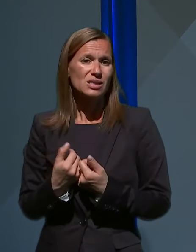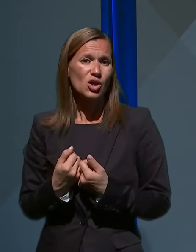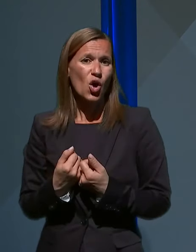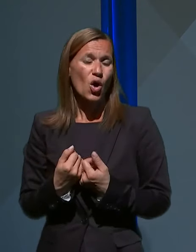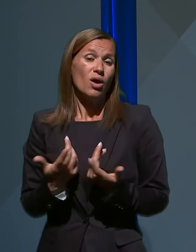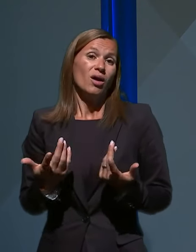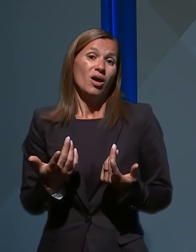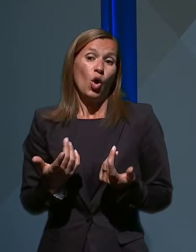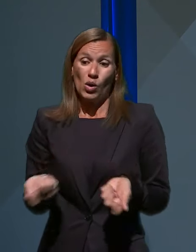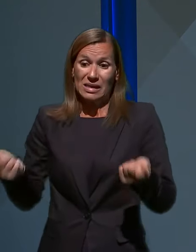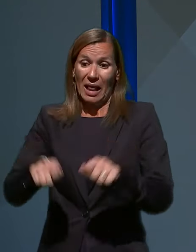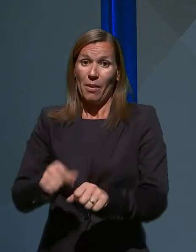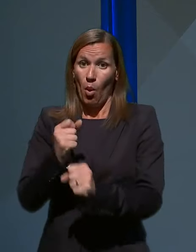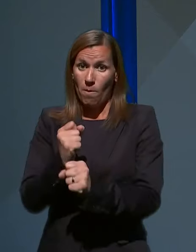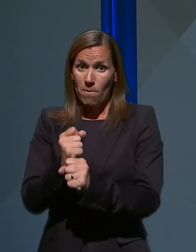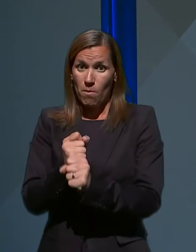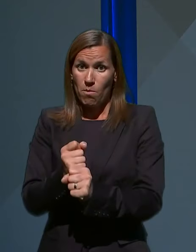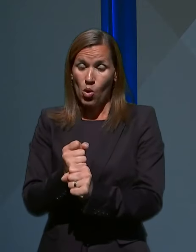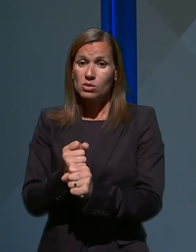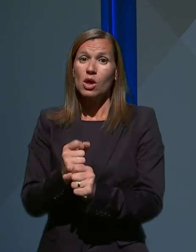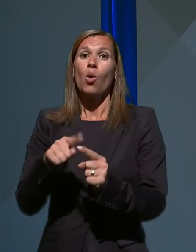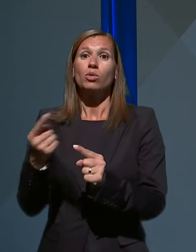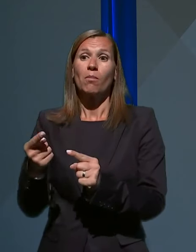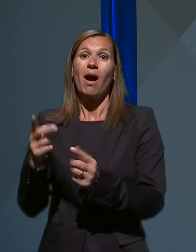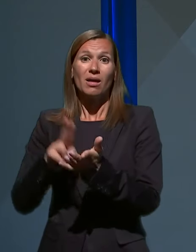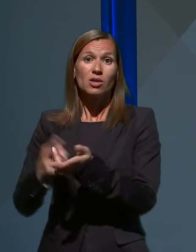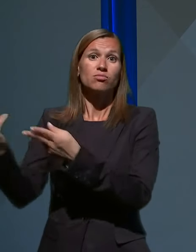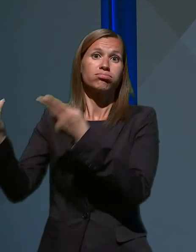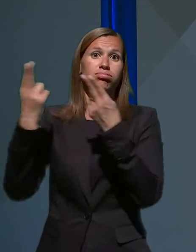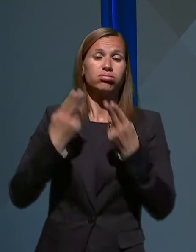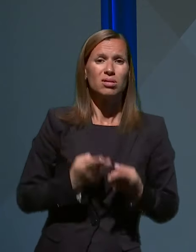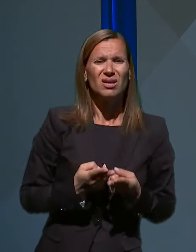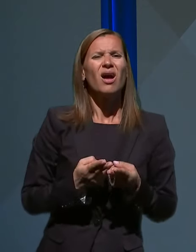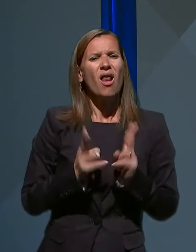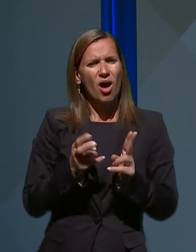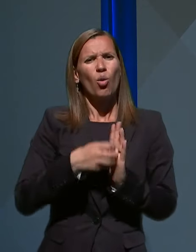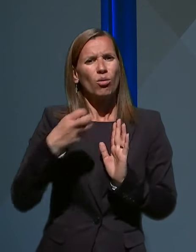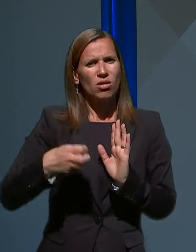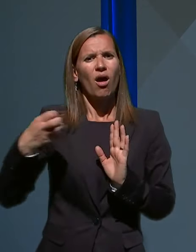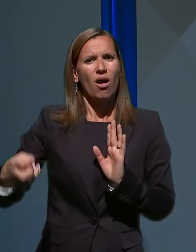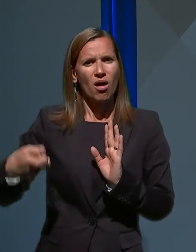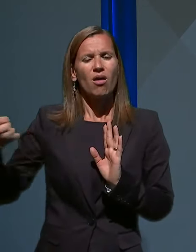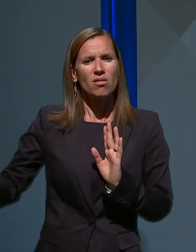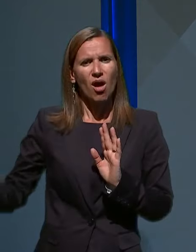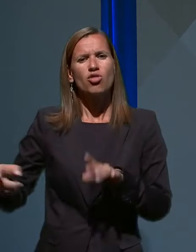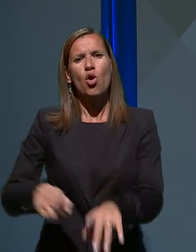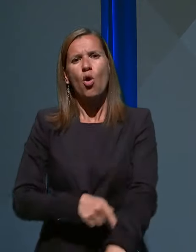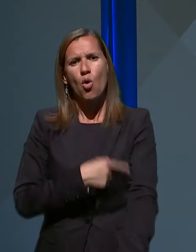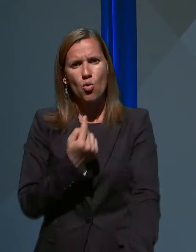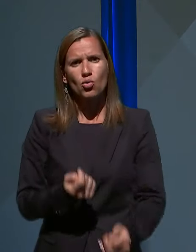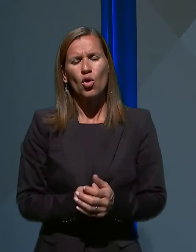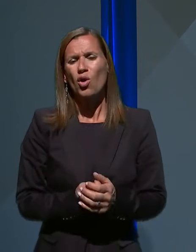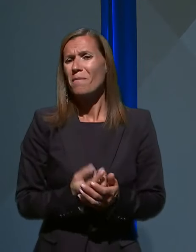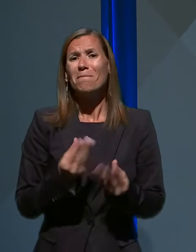posel sklene pa do tega, da pride zaščitna uprema v Slovenijo zelo, zelo, zelo dolh čas, po mojo oceni